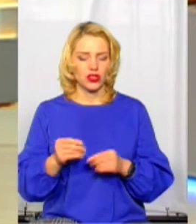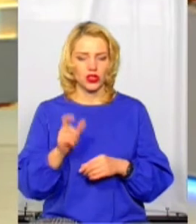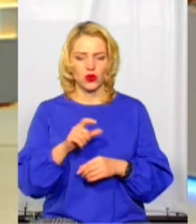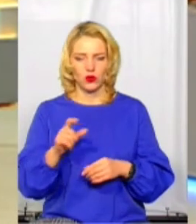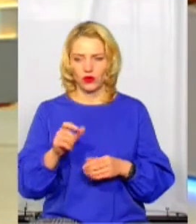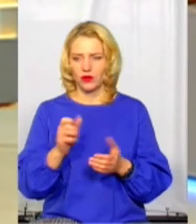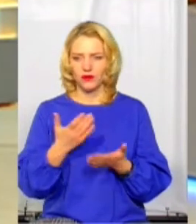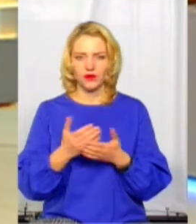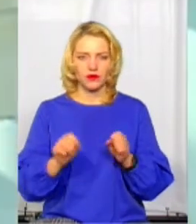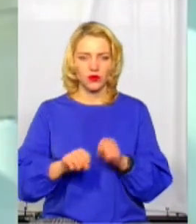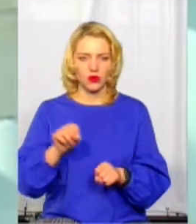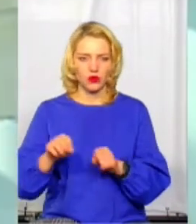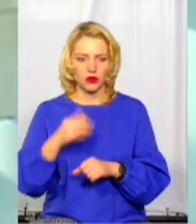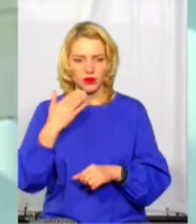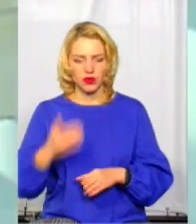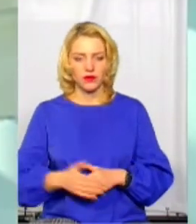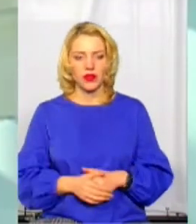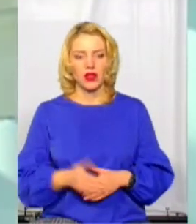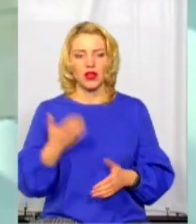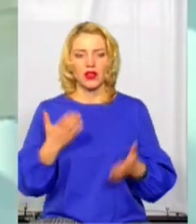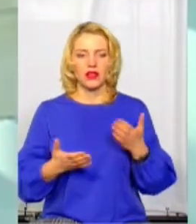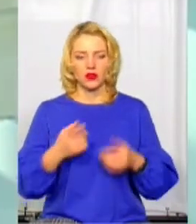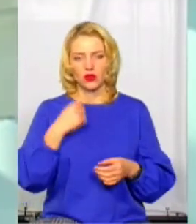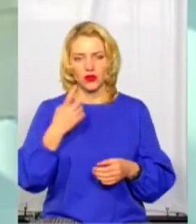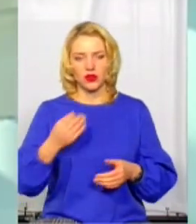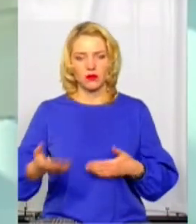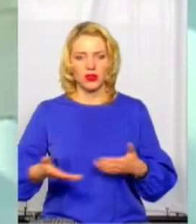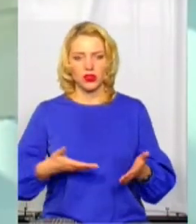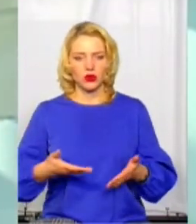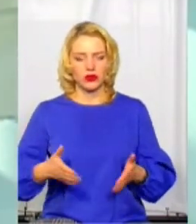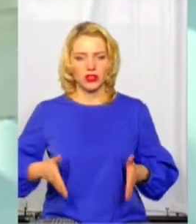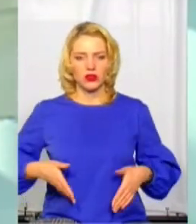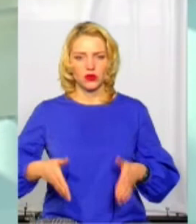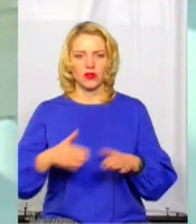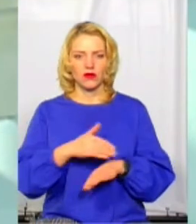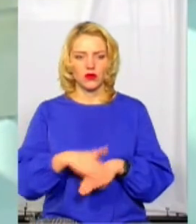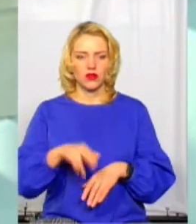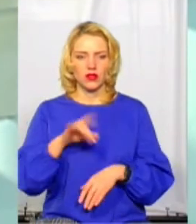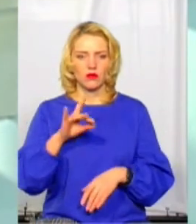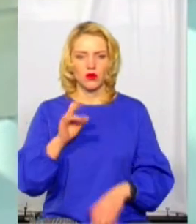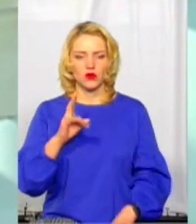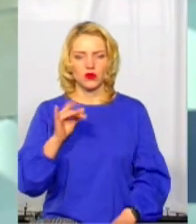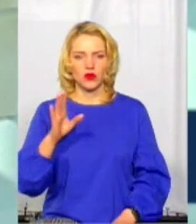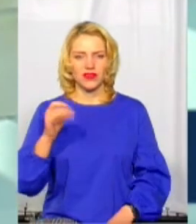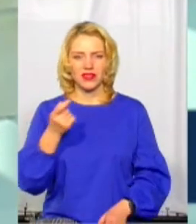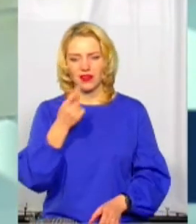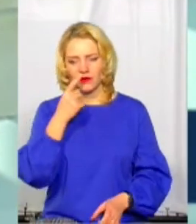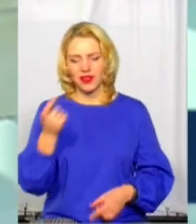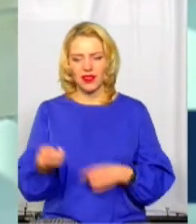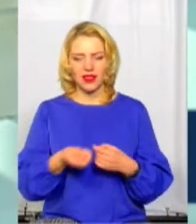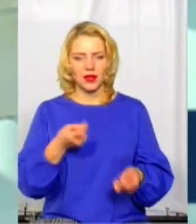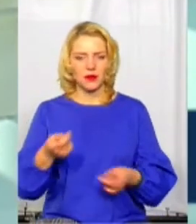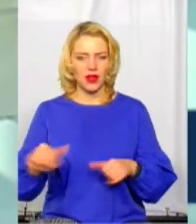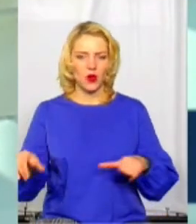на різьвяному ярмарку? Скажу так, якщо брати пішохідну зону вулиці Проскурівської, то це в основному дрібне хуліганство, це